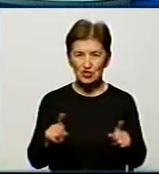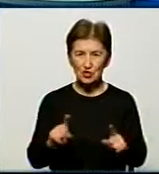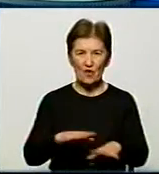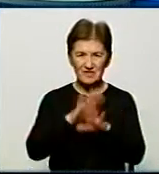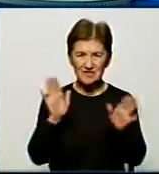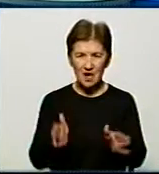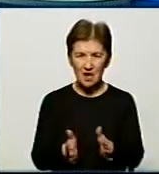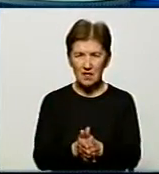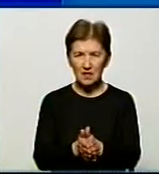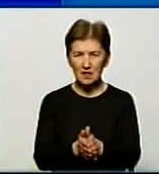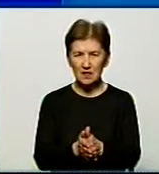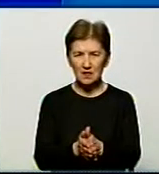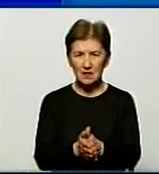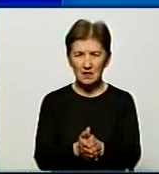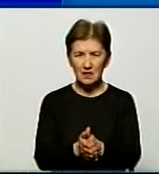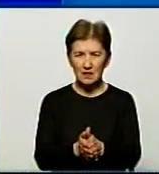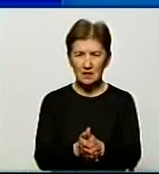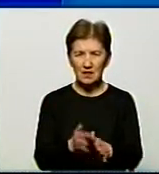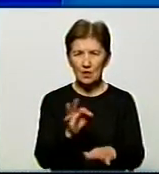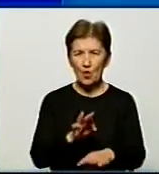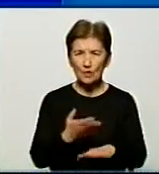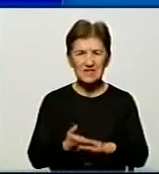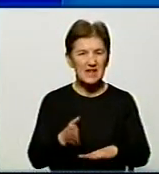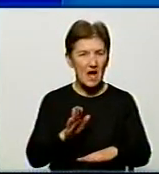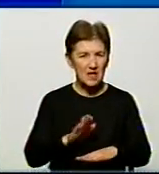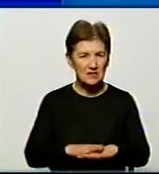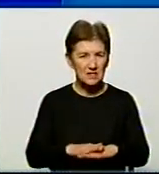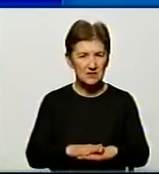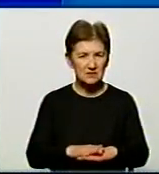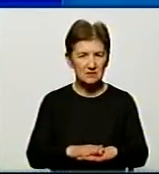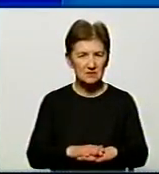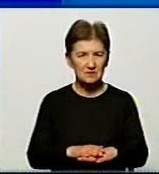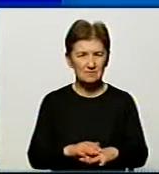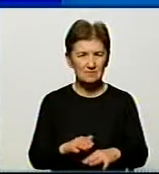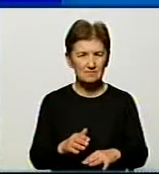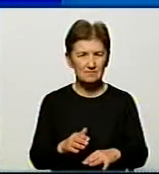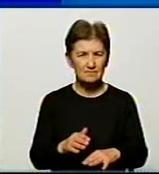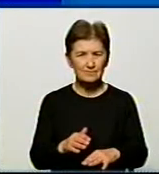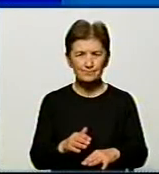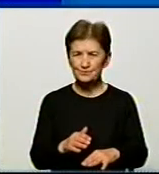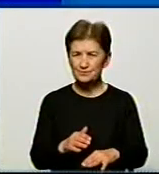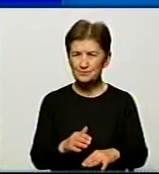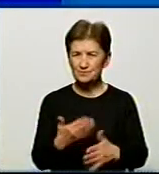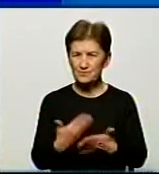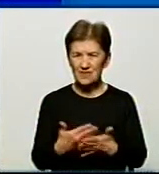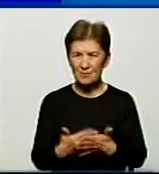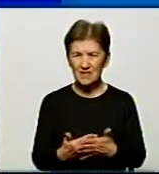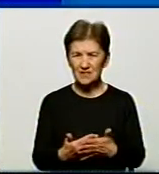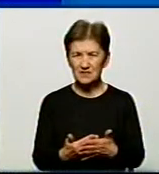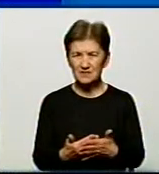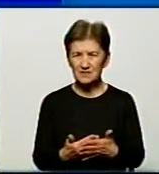про складність забору матеріалу. Тобто, наприклад,